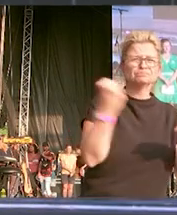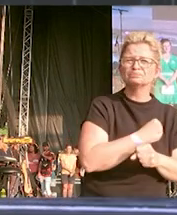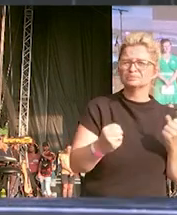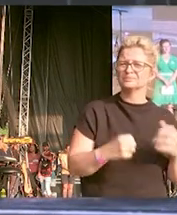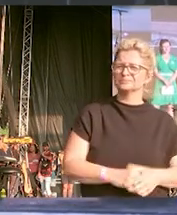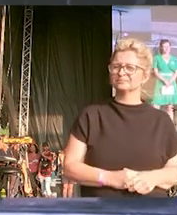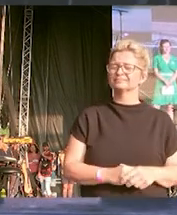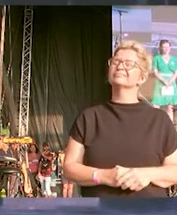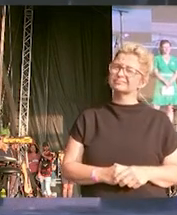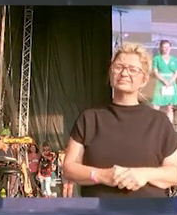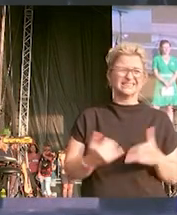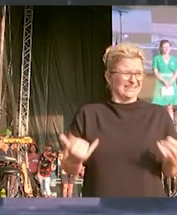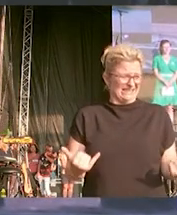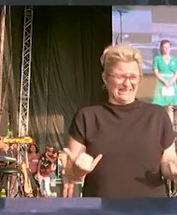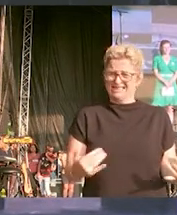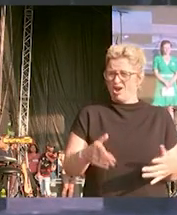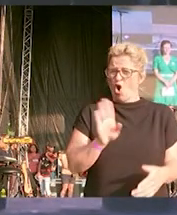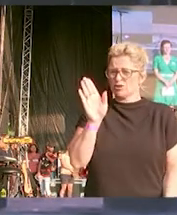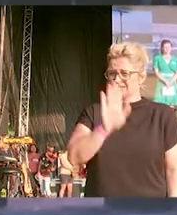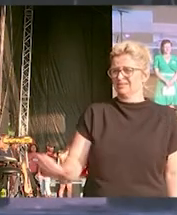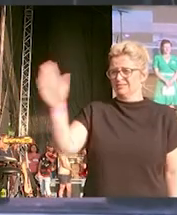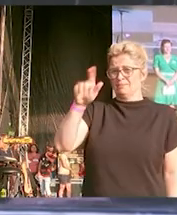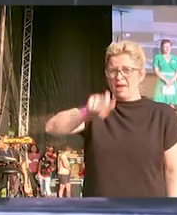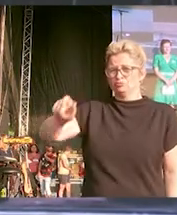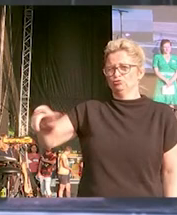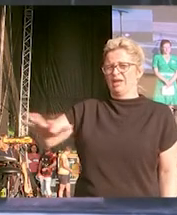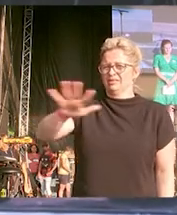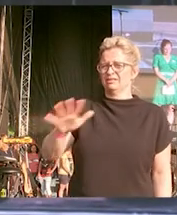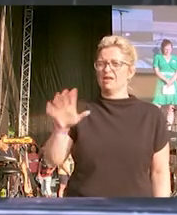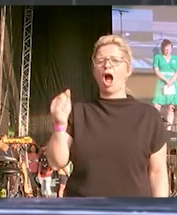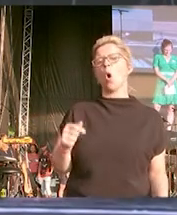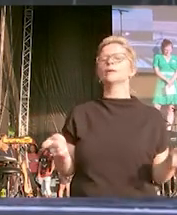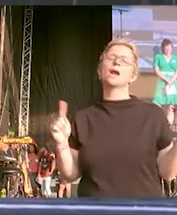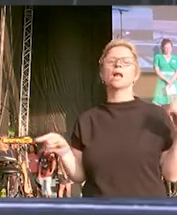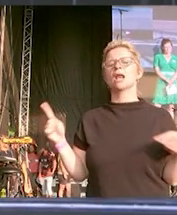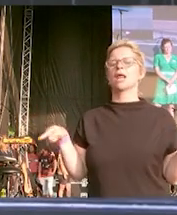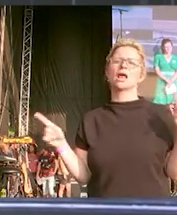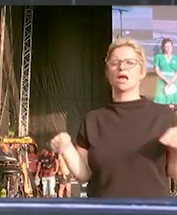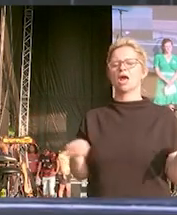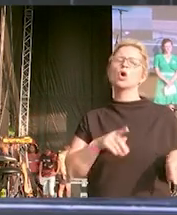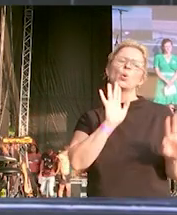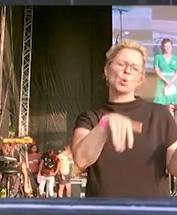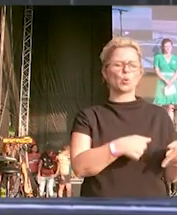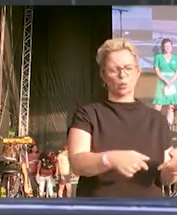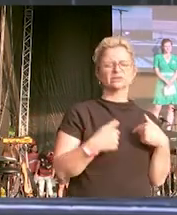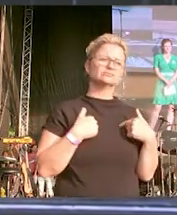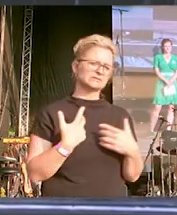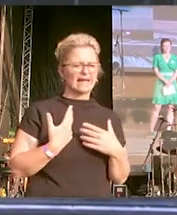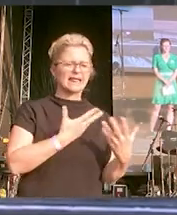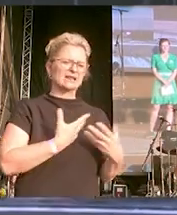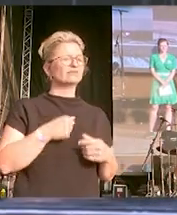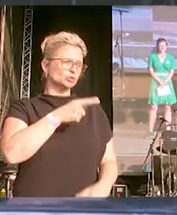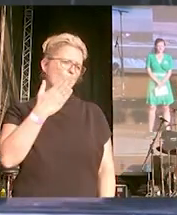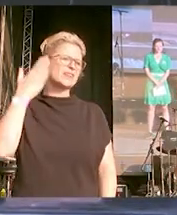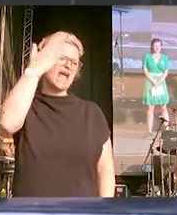Dabei wird gerade hier den Menschen im Osten vorgegaukelt, dass es ihnen besser ginge, wenn sie das